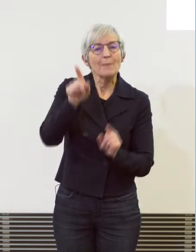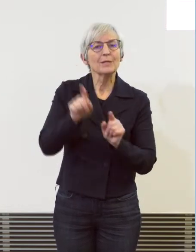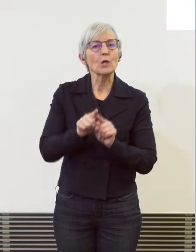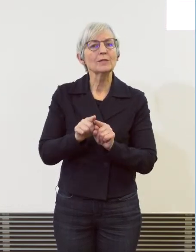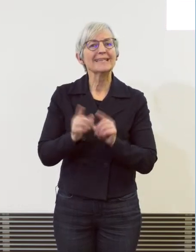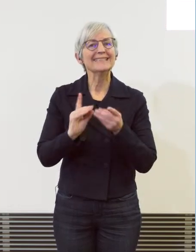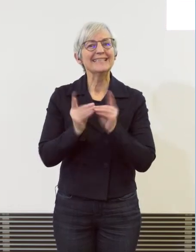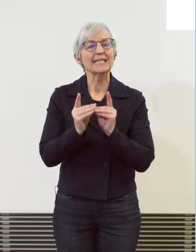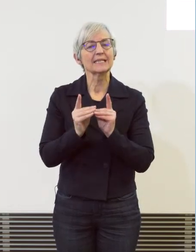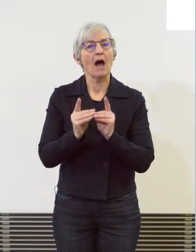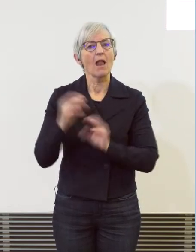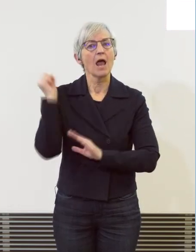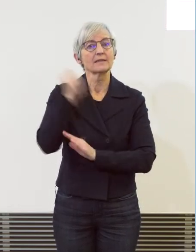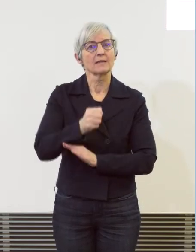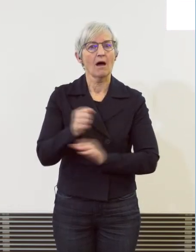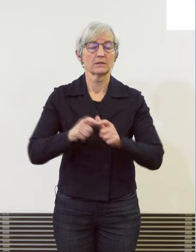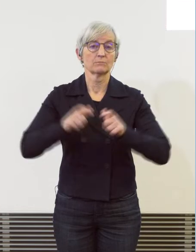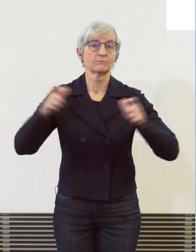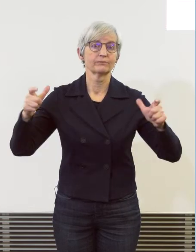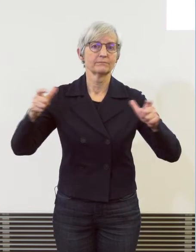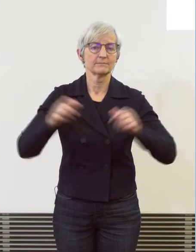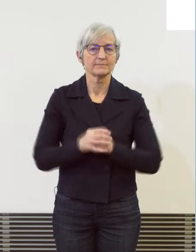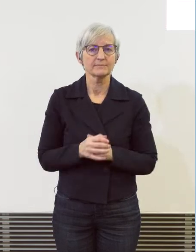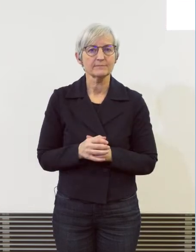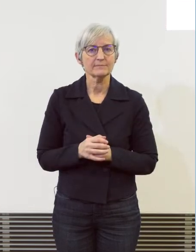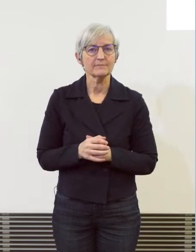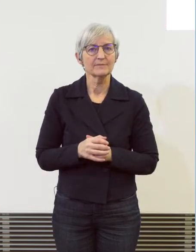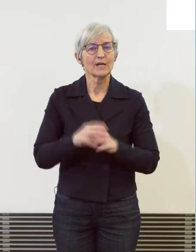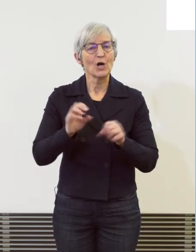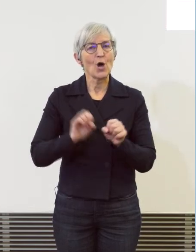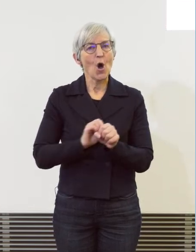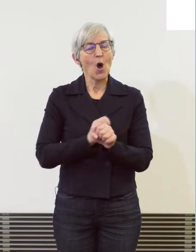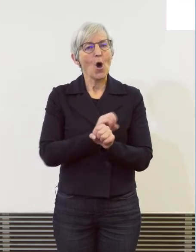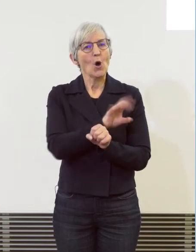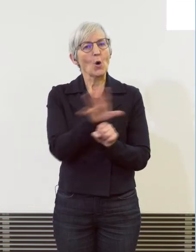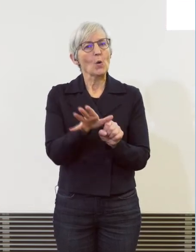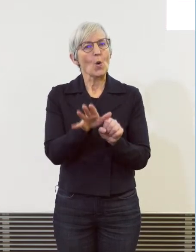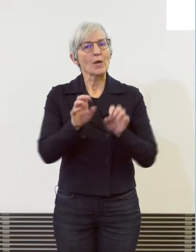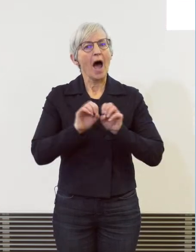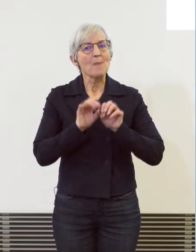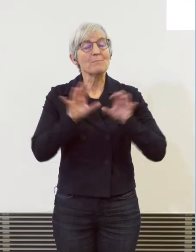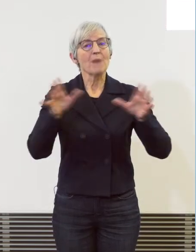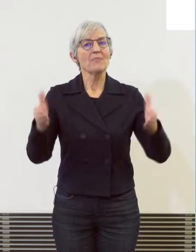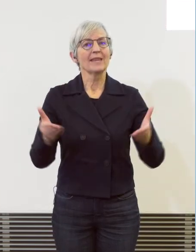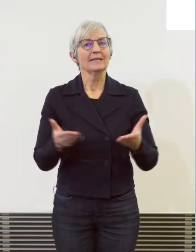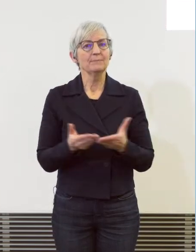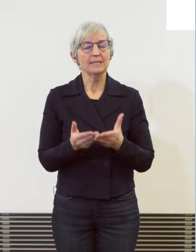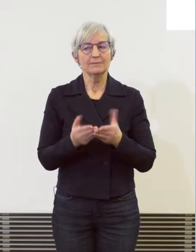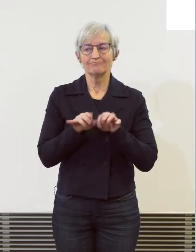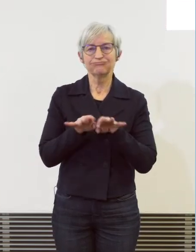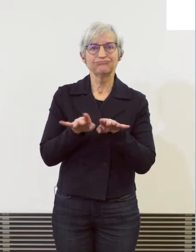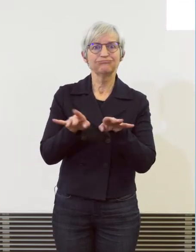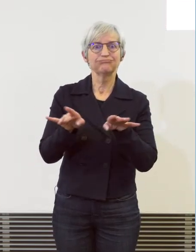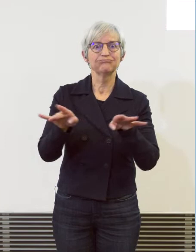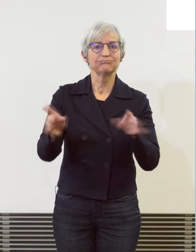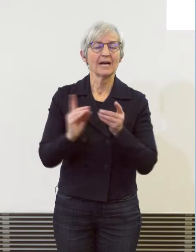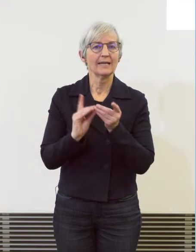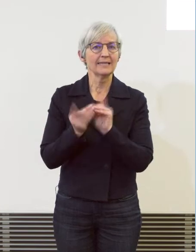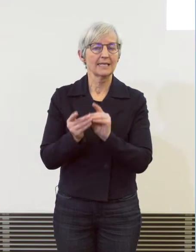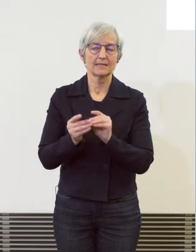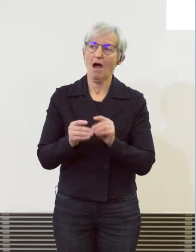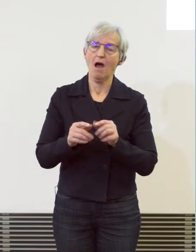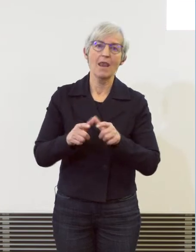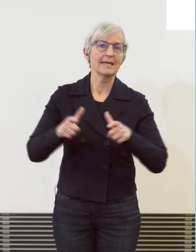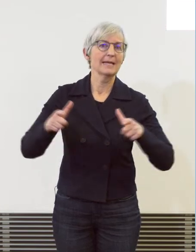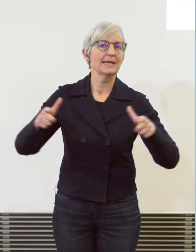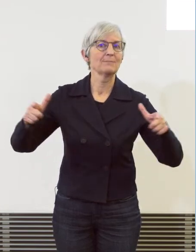Tatbegehung. Die Corona-Pandemie hat diesem Trend natürlich zusätzlich Schub verliehen. Und wir stellen fest,